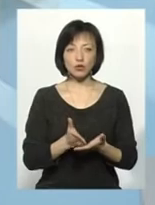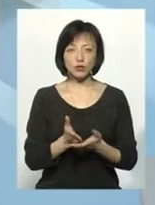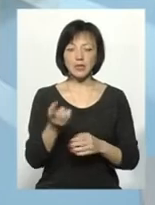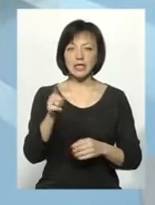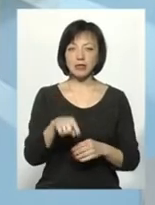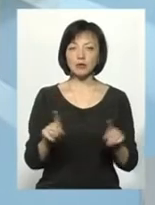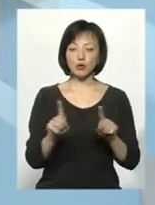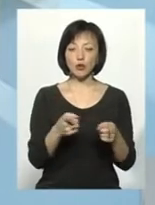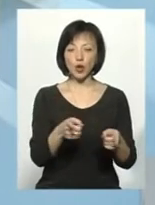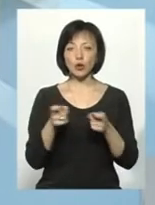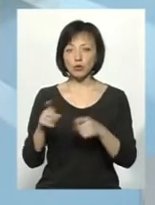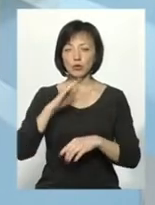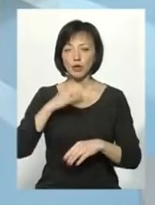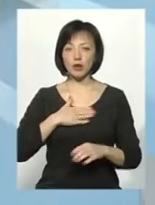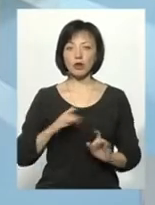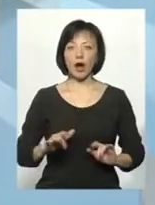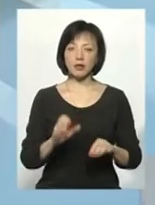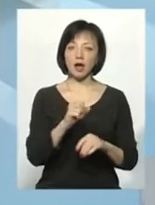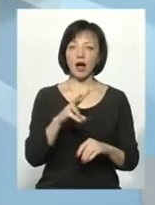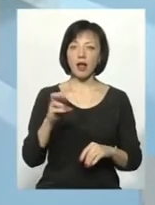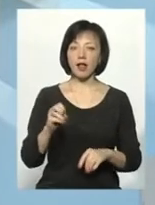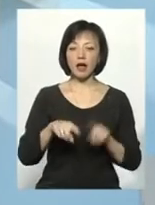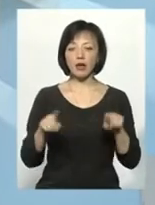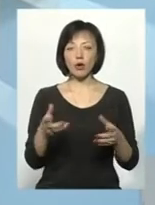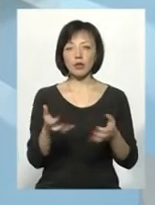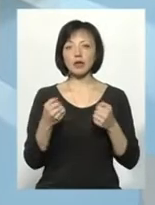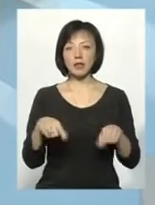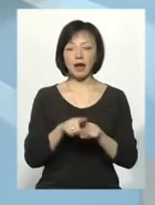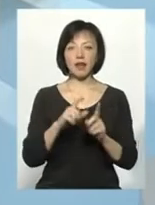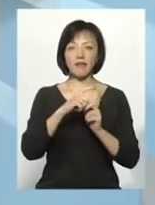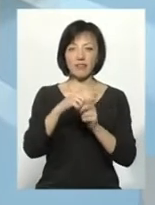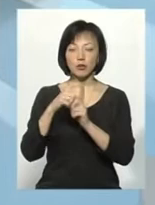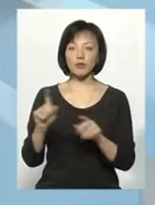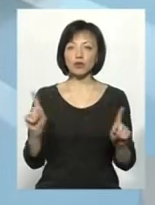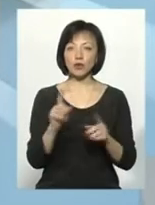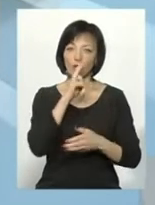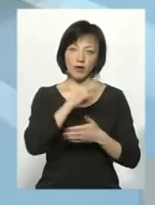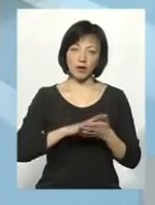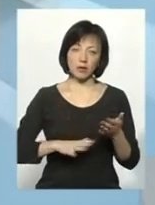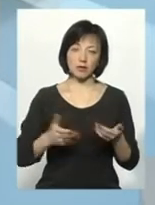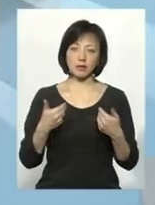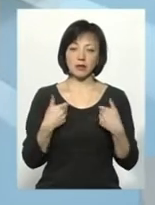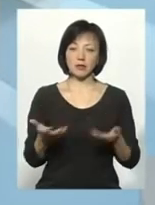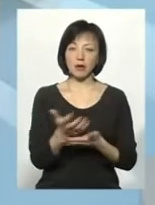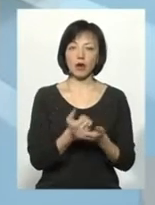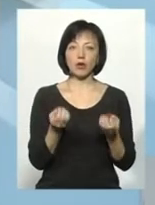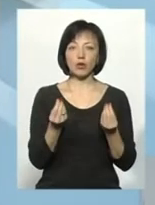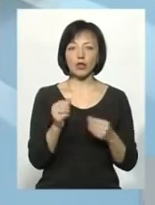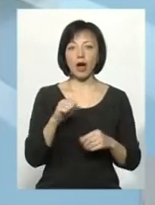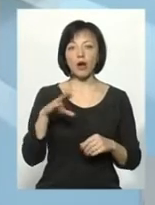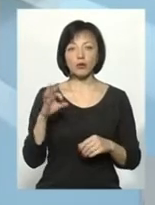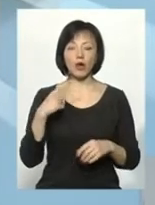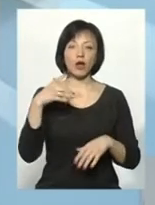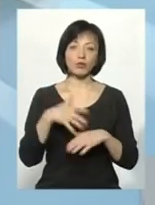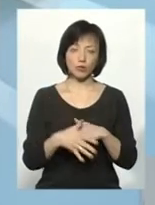тим, щоб долучатися до нашої акції. Але іноді ми отримуємо такі відповіді, що, вибачте, але ми збираємо кошти на АТО, і я це